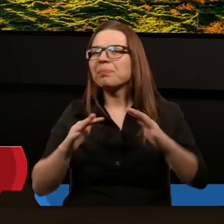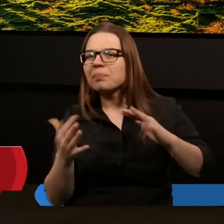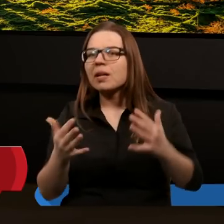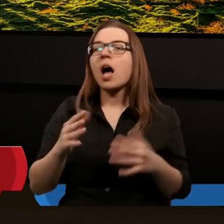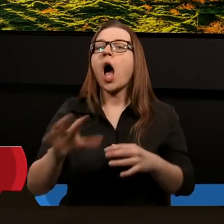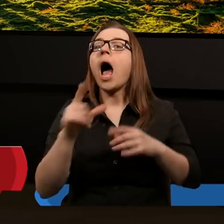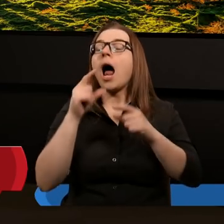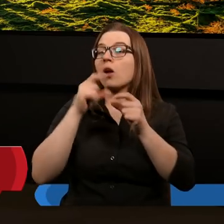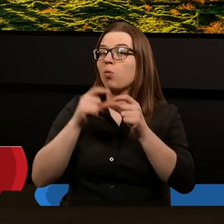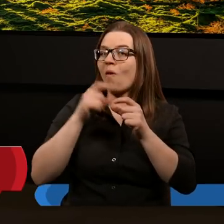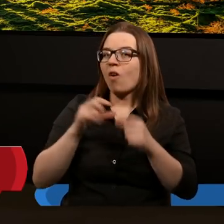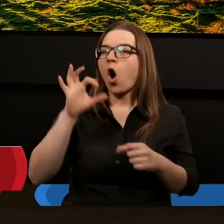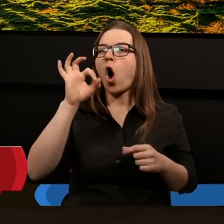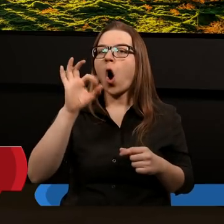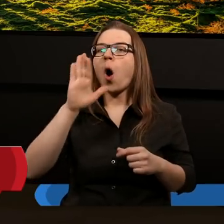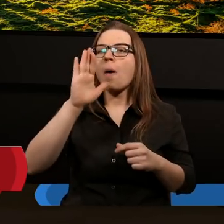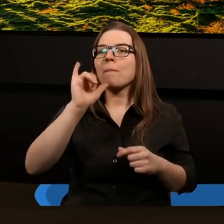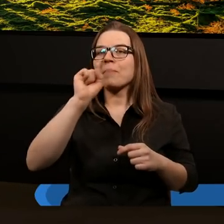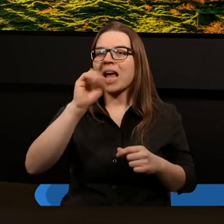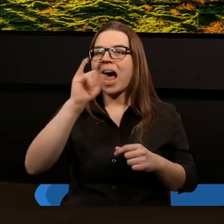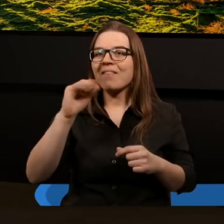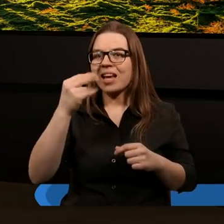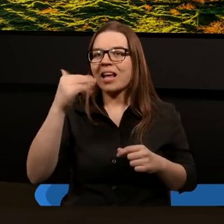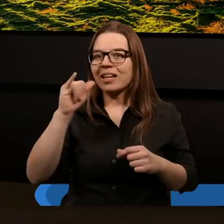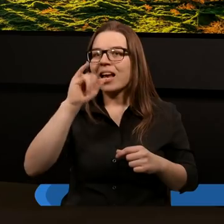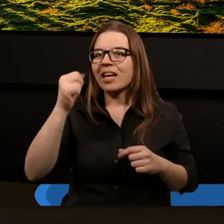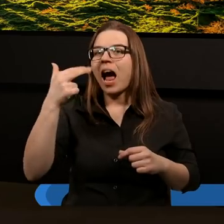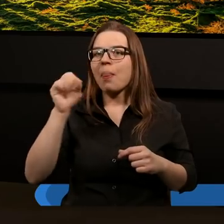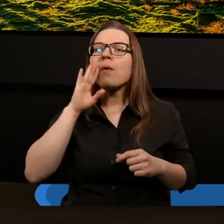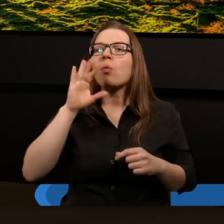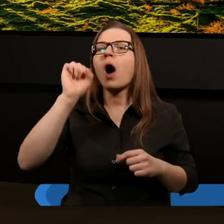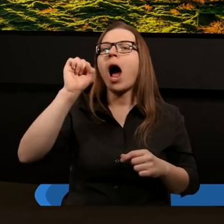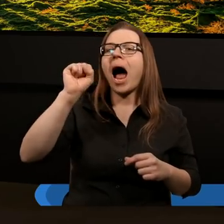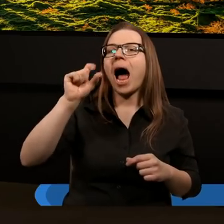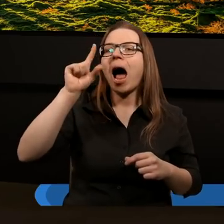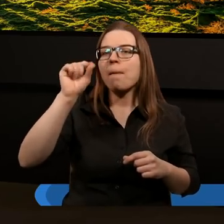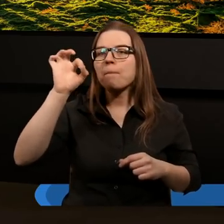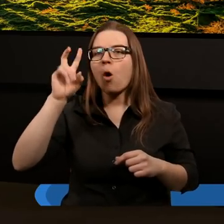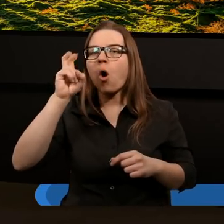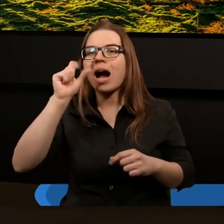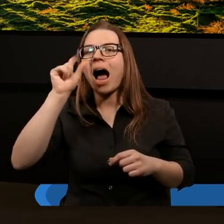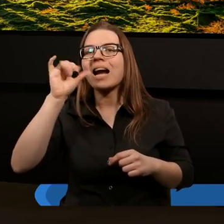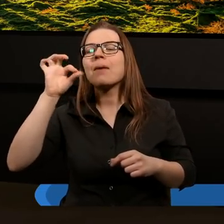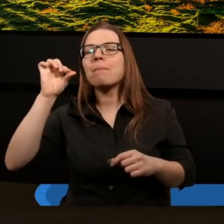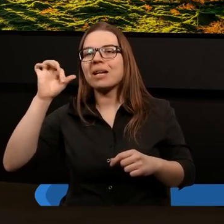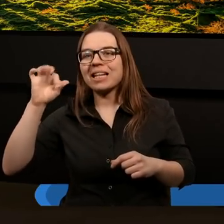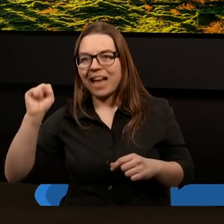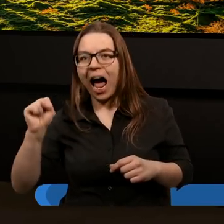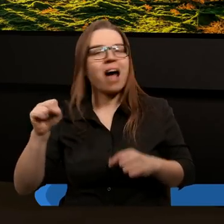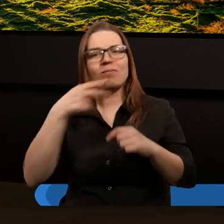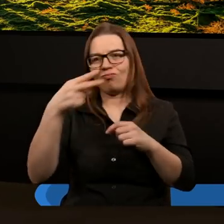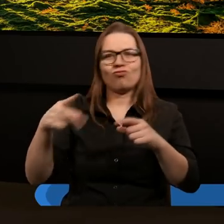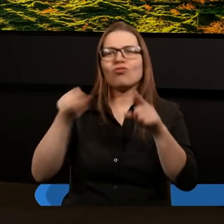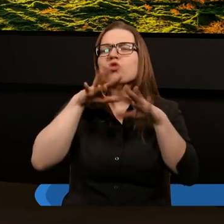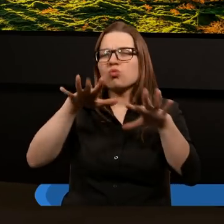słowo apokalipsa, o to chyba się obiło o uszy każdego Polaka. Dzisiaj